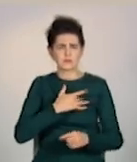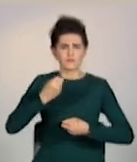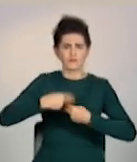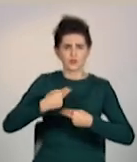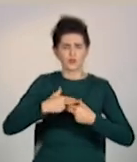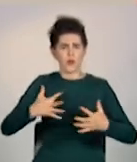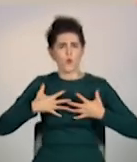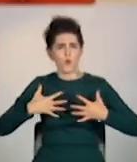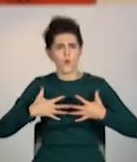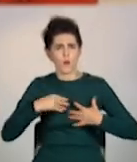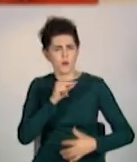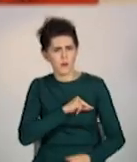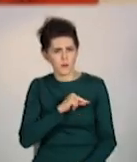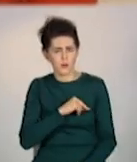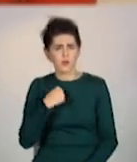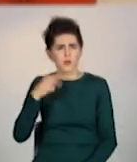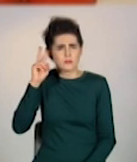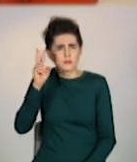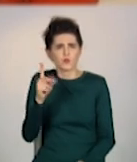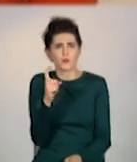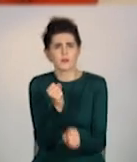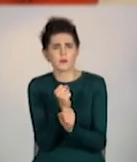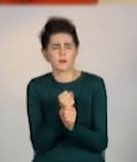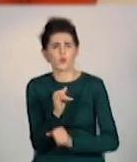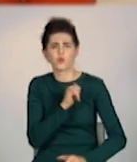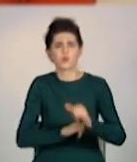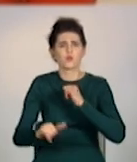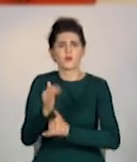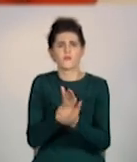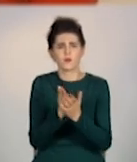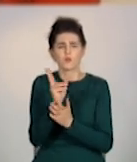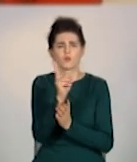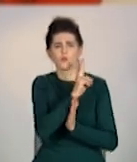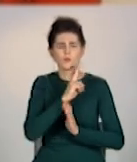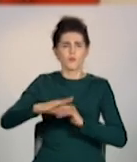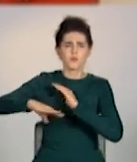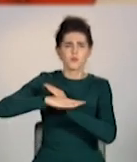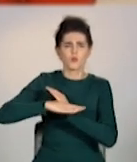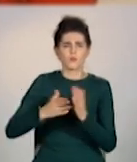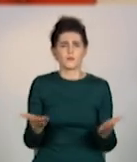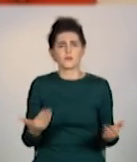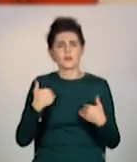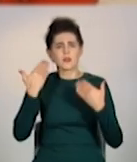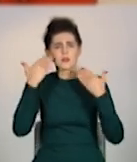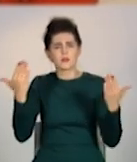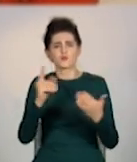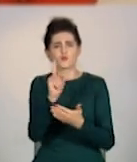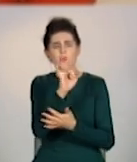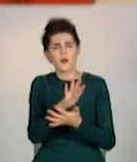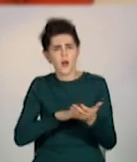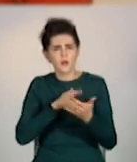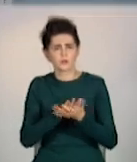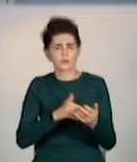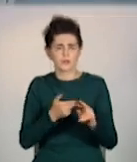легенів. Ти не знаєш, що робити, ти не знаєш, куди біжати, ти не знаєш, куди йти, і ти не знаєш, що буде далі. Це